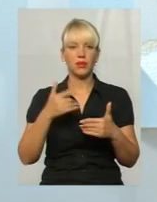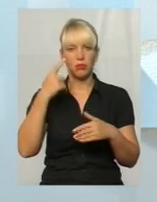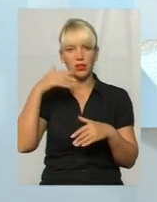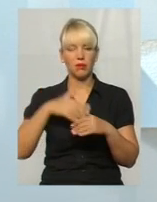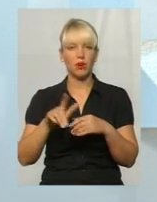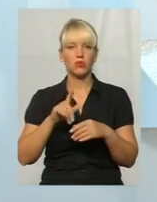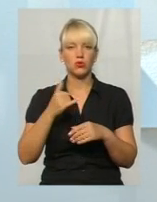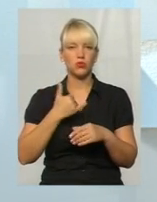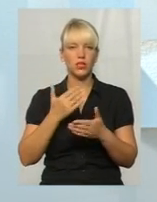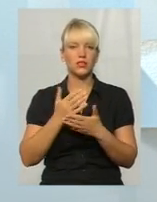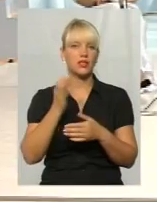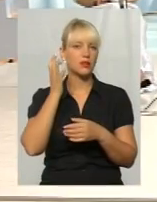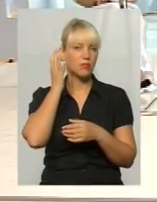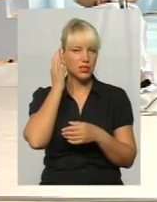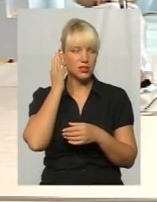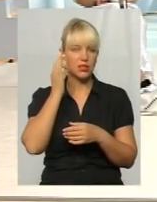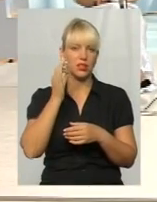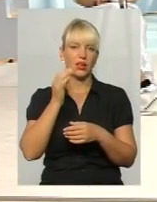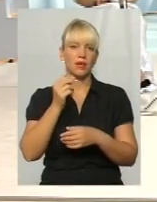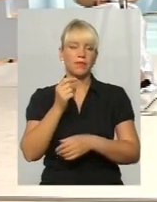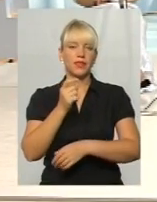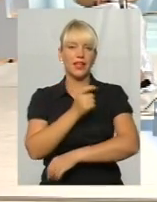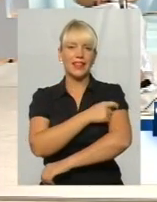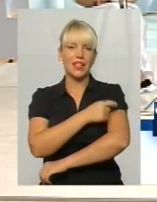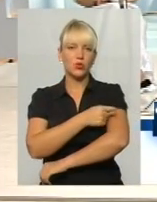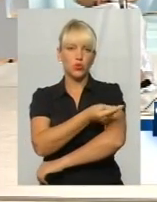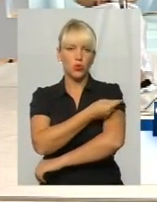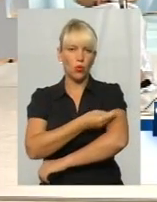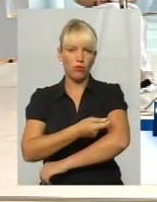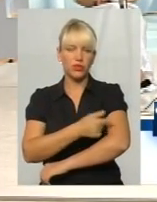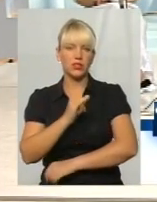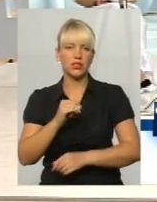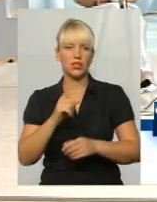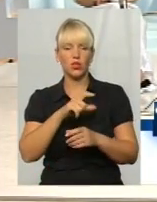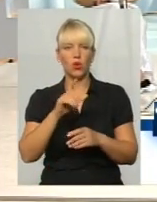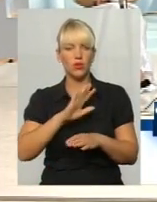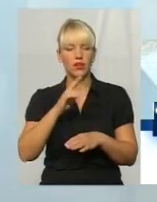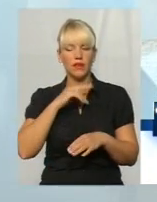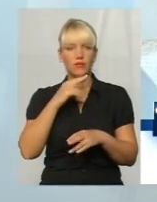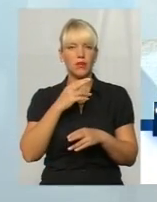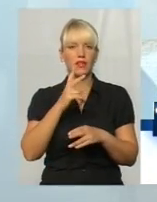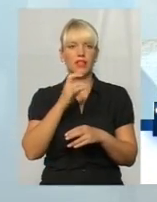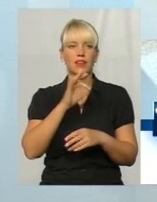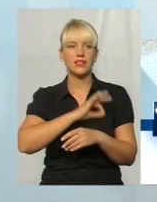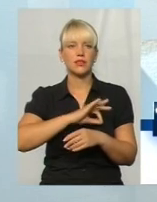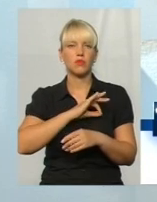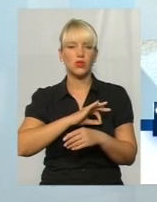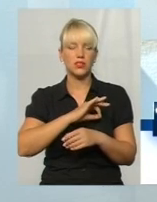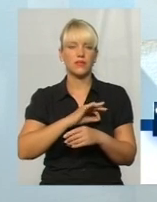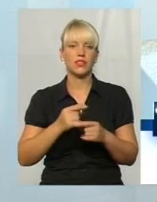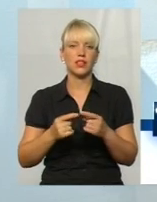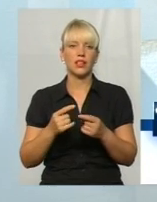у нас татуïровки, ми розуміємо, що багато люди не обращають увагу на використання гігієнічних средств,